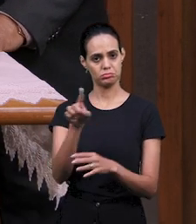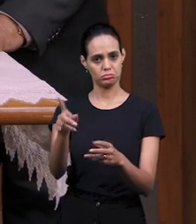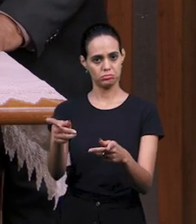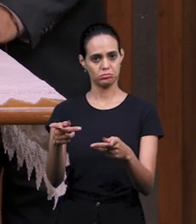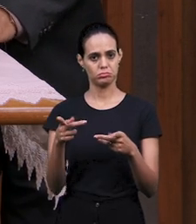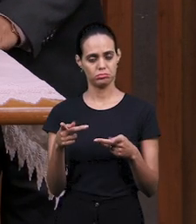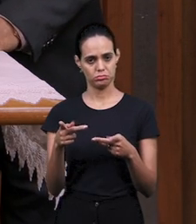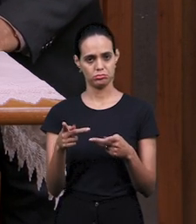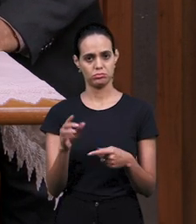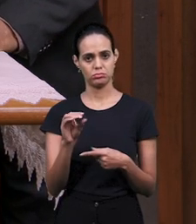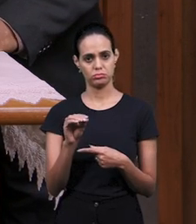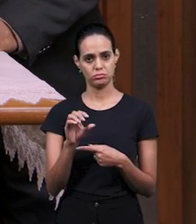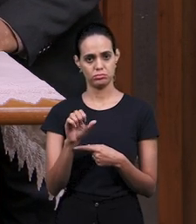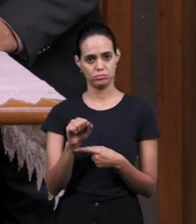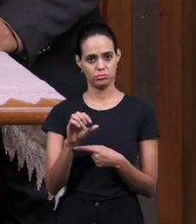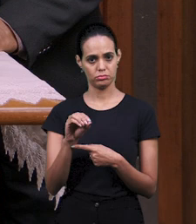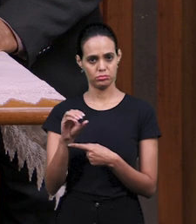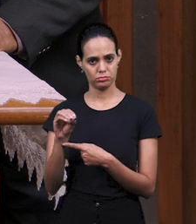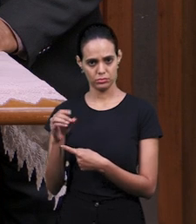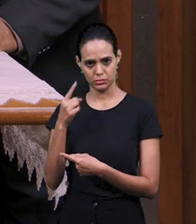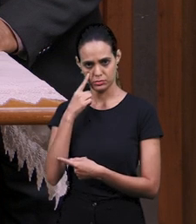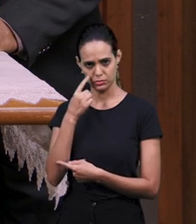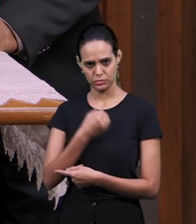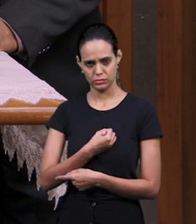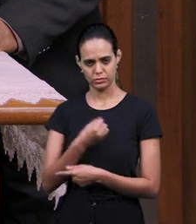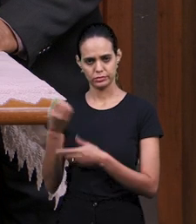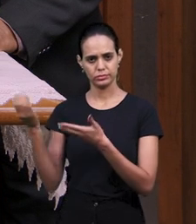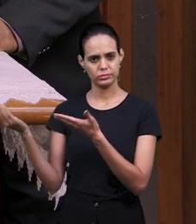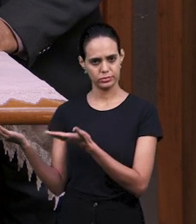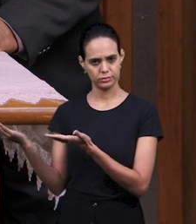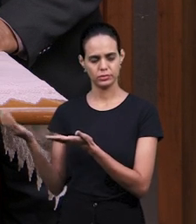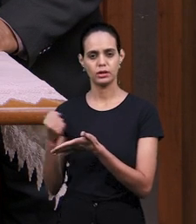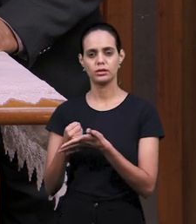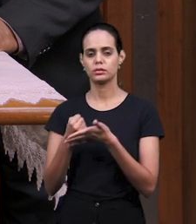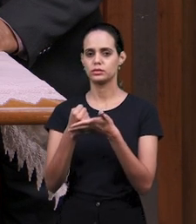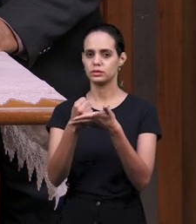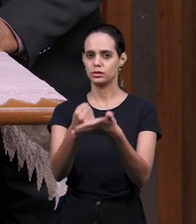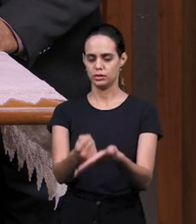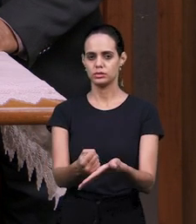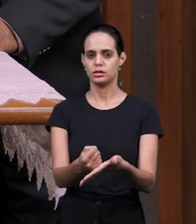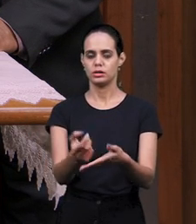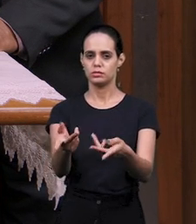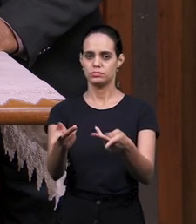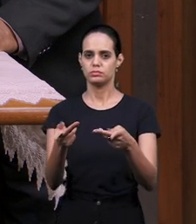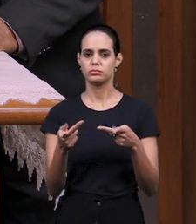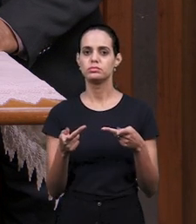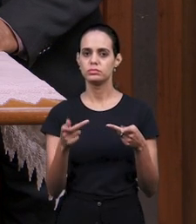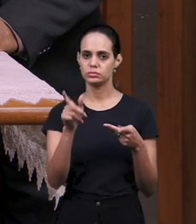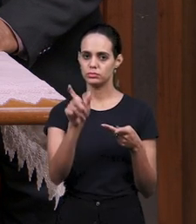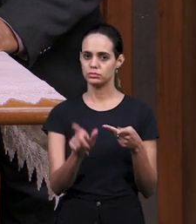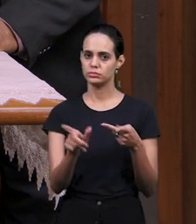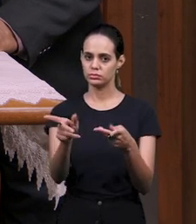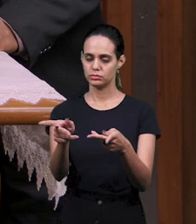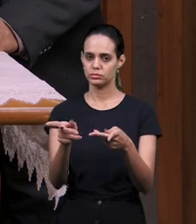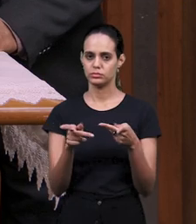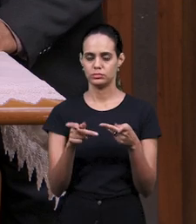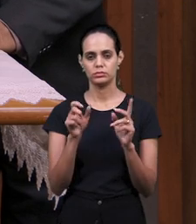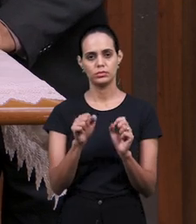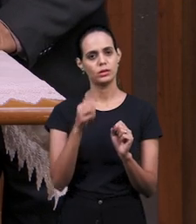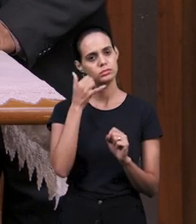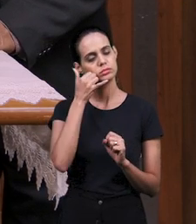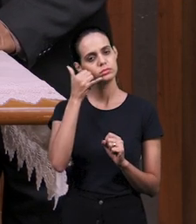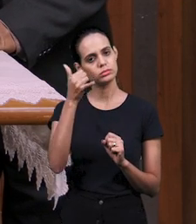и вам уделят внимание. Там можете звонить и вам